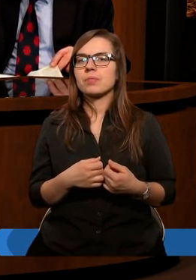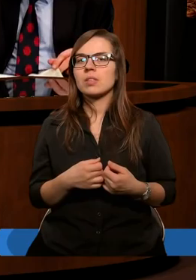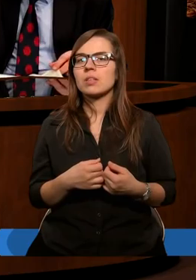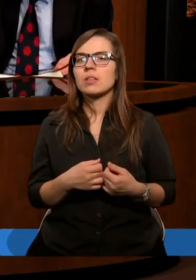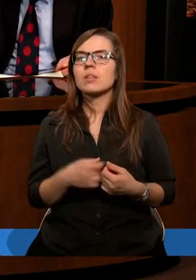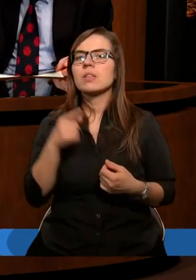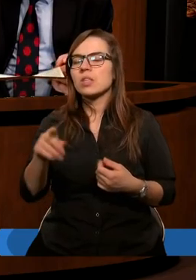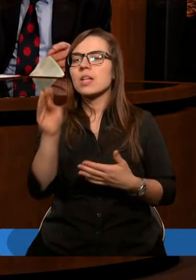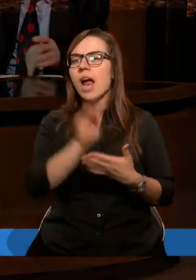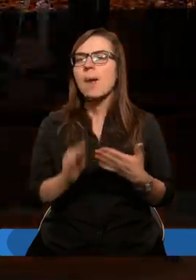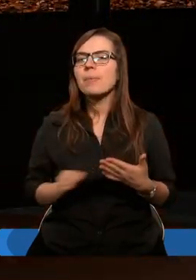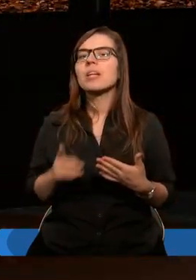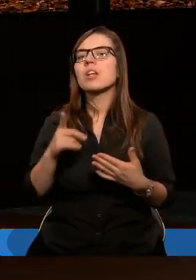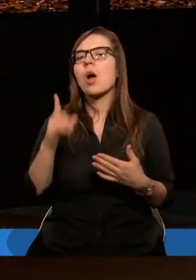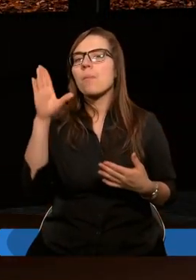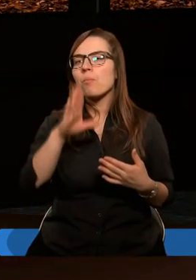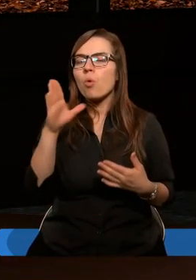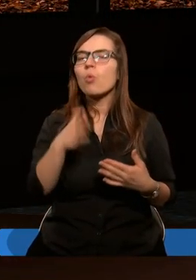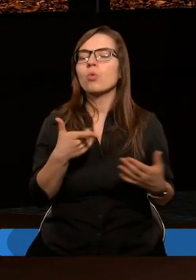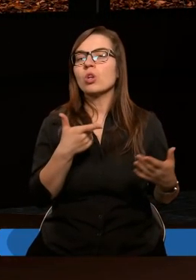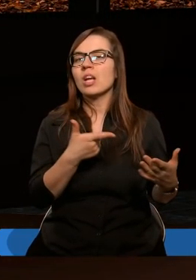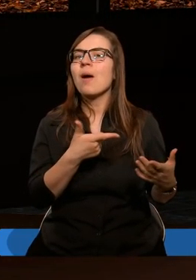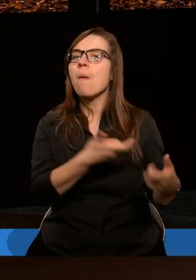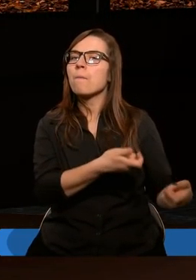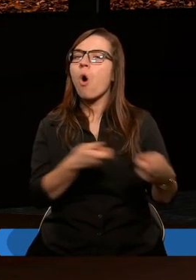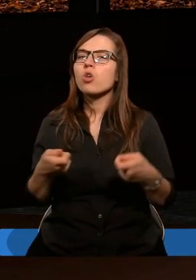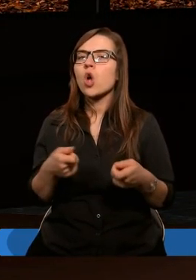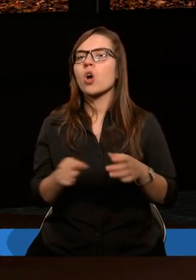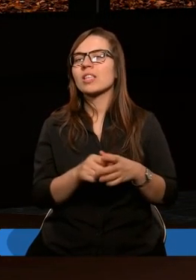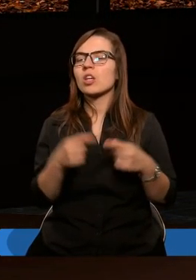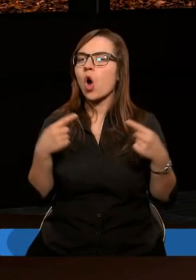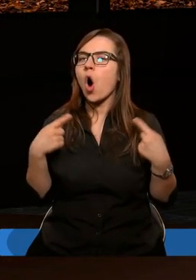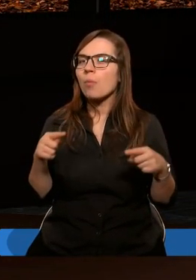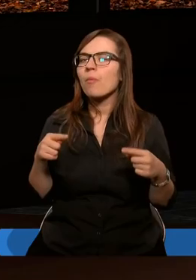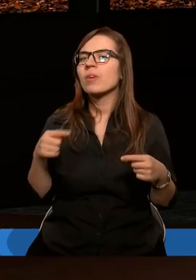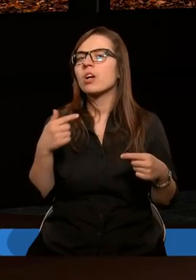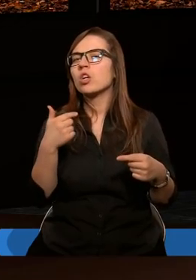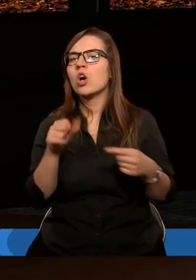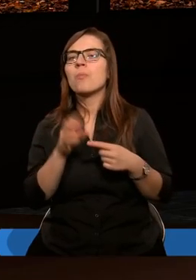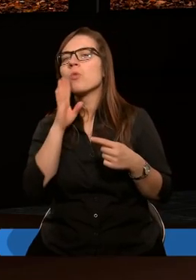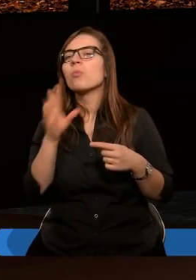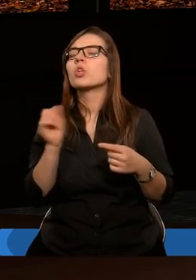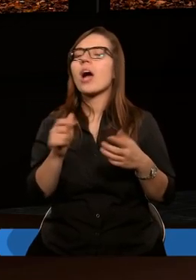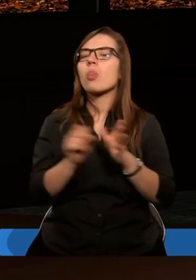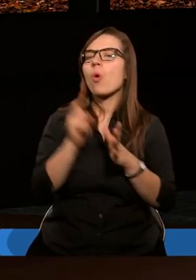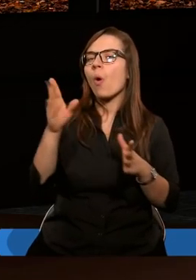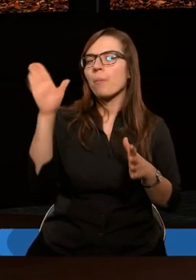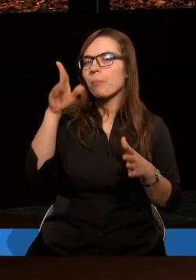jest też tak napisane, że kogo Pan Bóg nie pociągnie, ten tak naprawdę do mnie przyjść nie może.